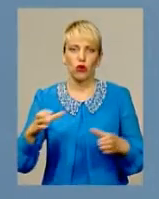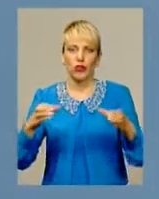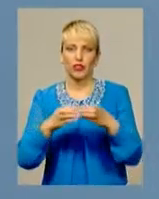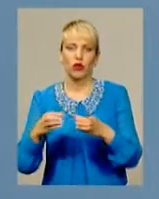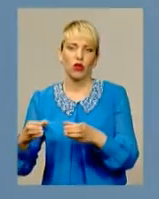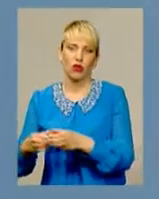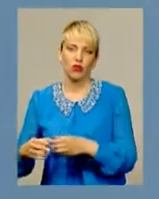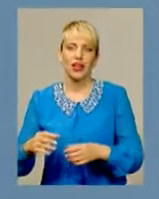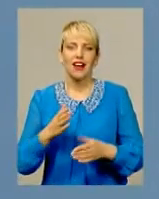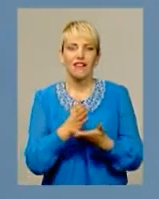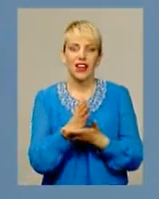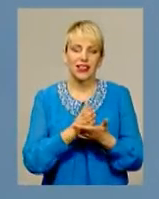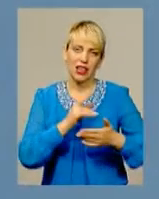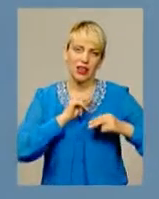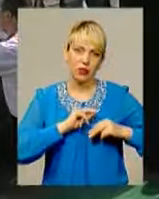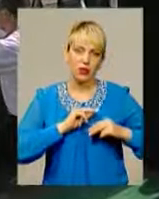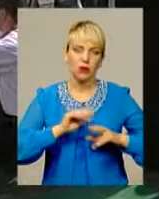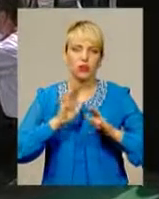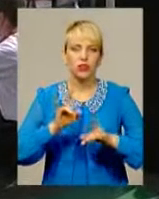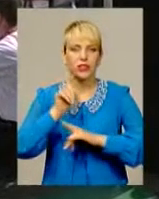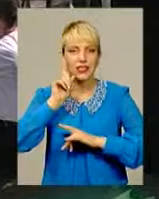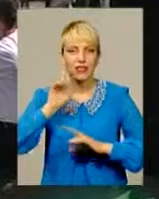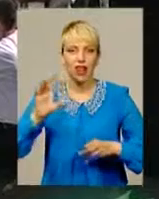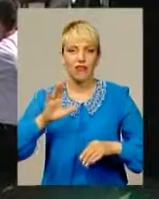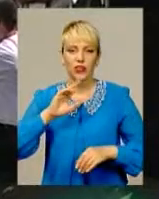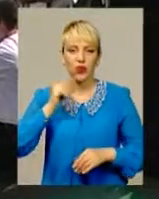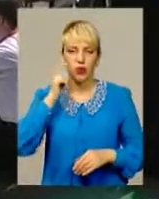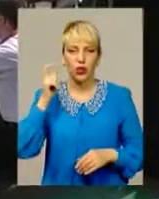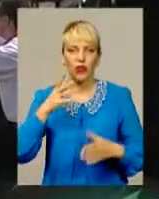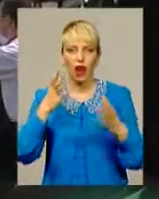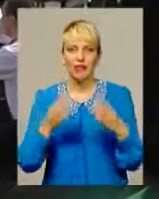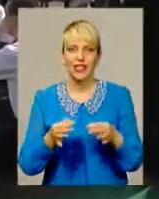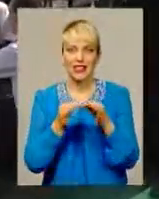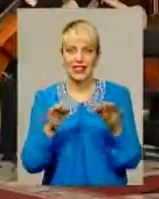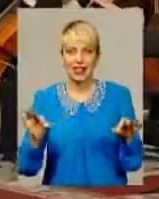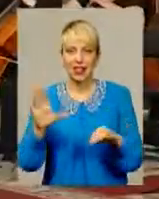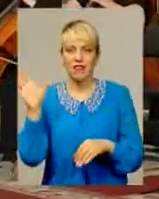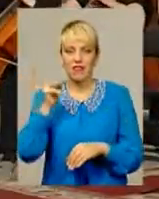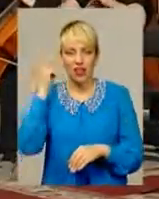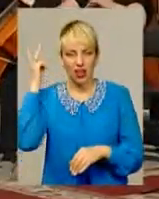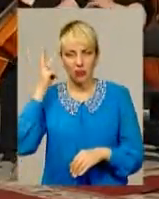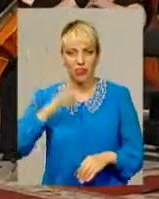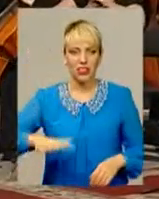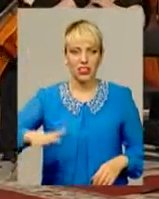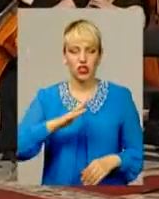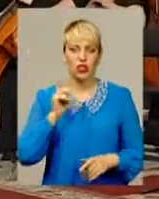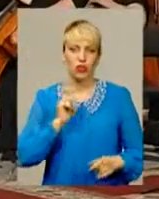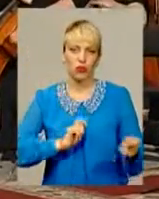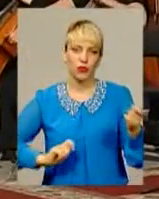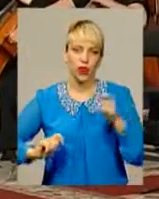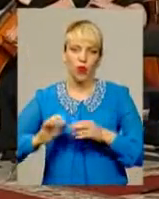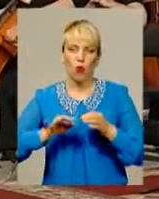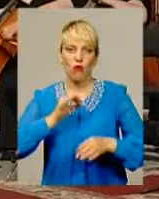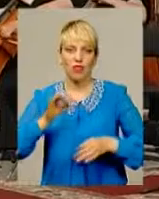праці з усієї області славитимуть Україну. А вже у День Незалежності вся Хмельниччина вбереться у вишиванку.